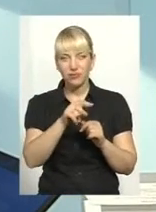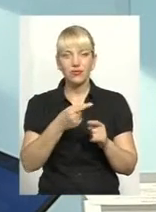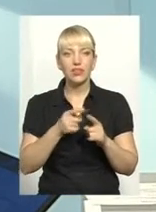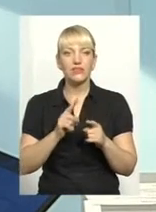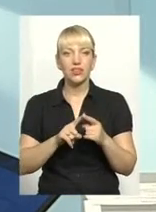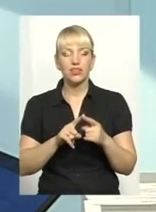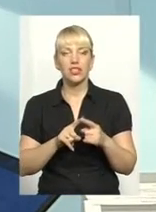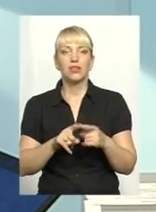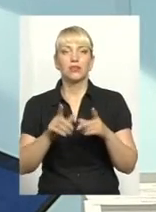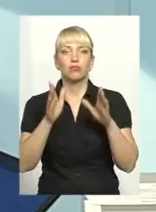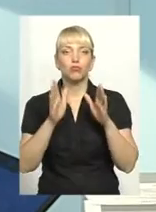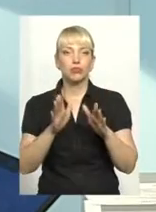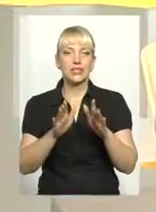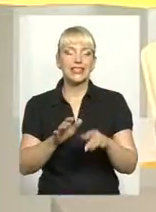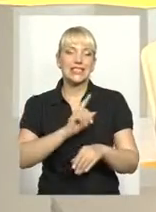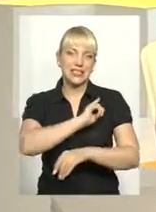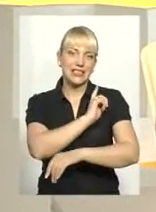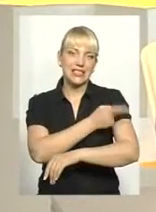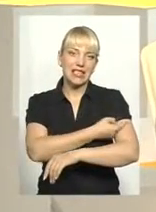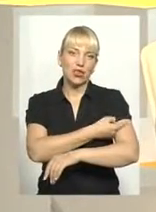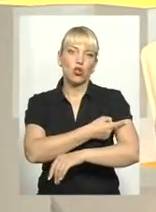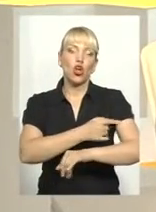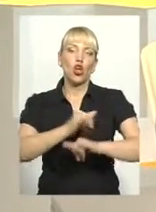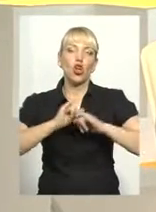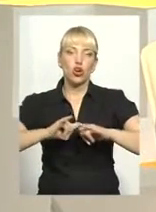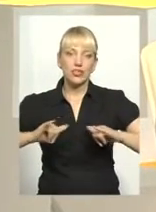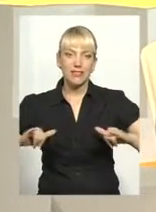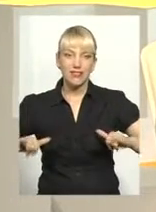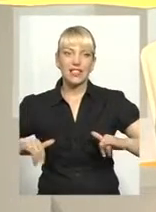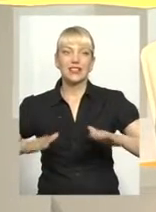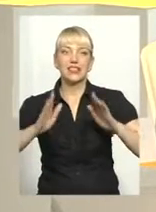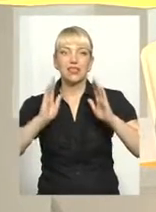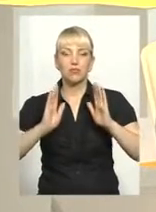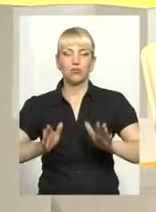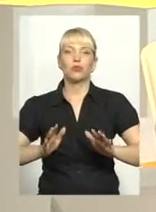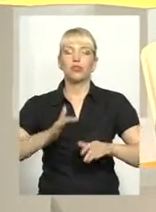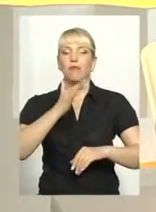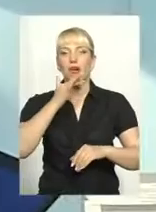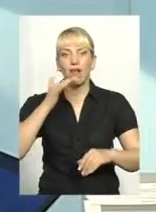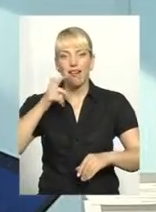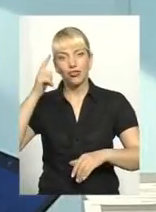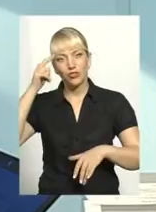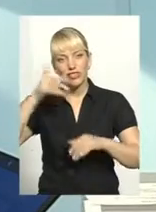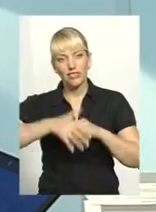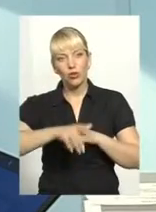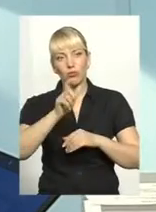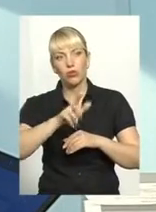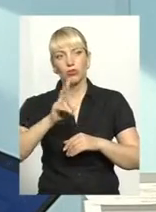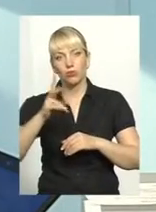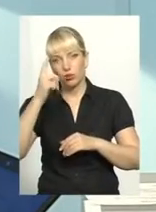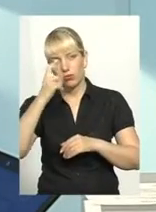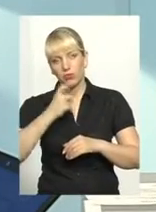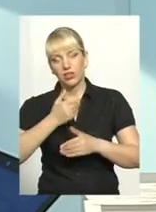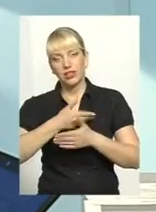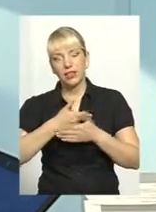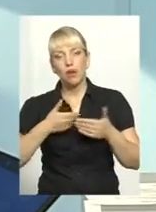буде сильно розвиватися. І, я думаю, дуже буде багато свідомих людей, які будуть нам повідомляти